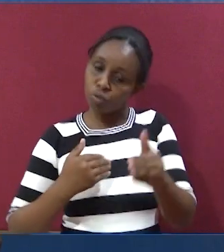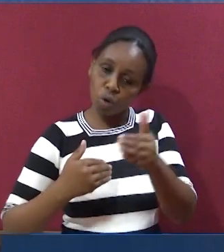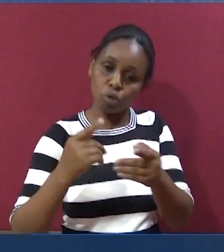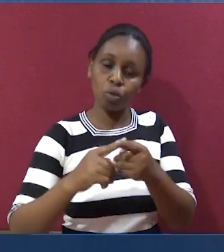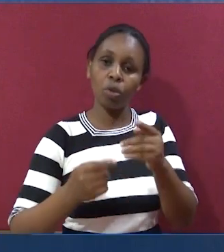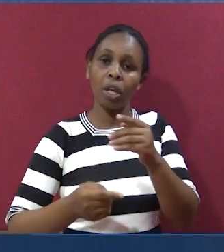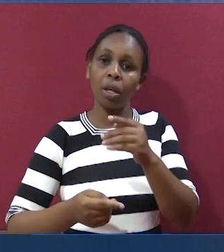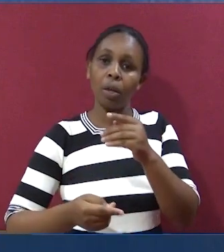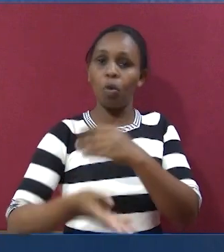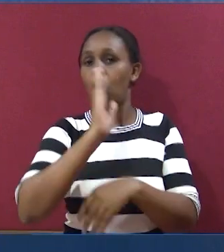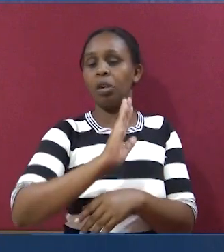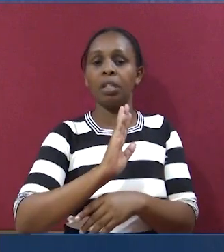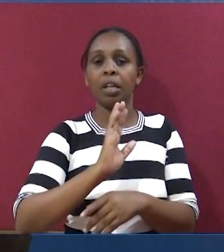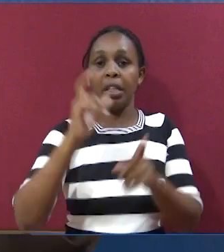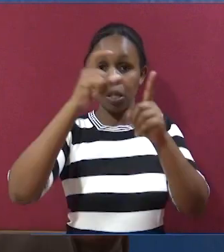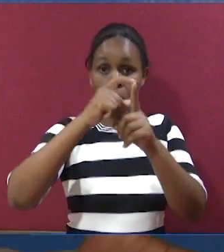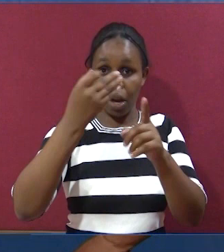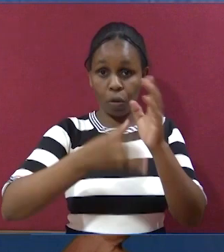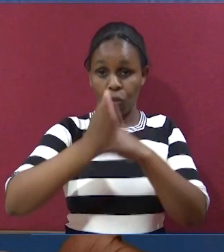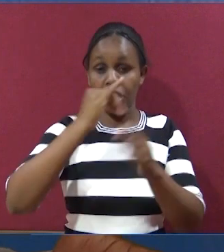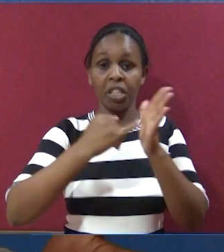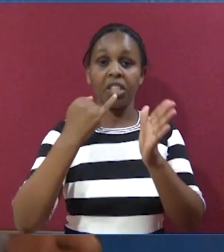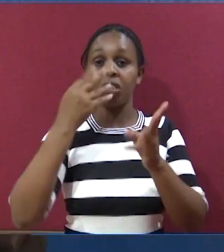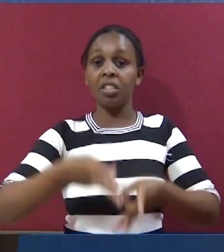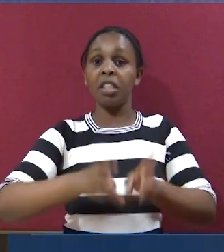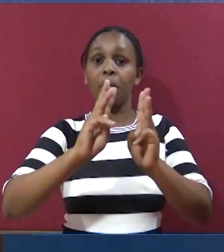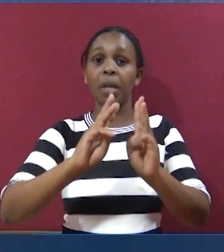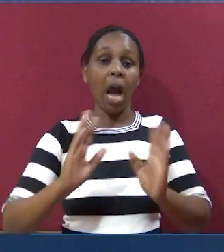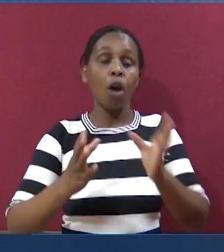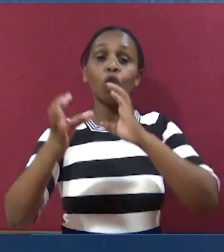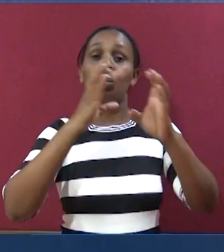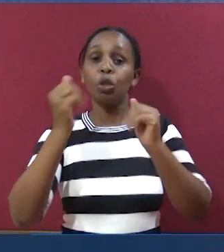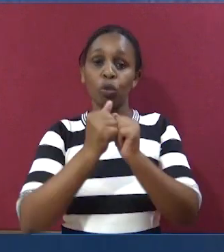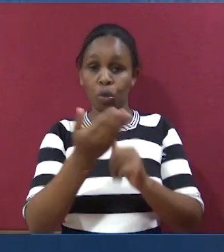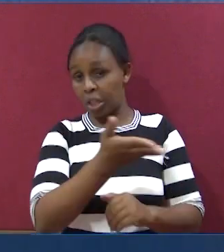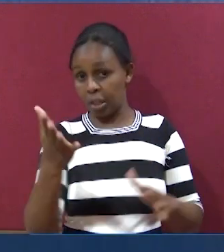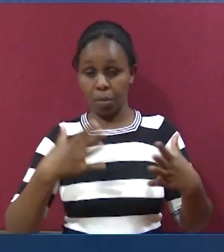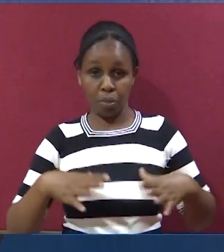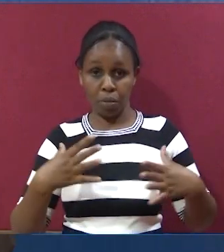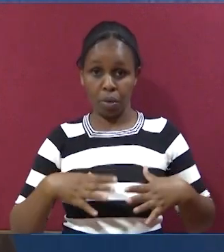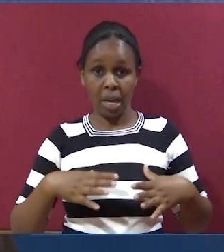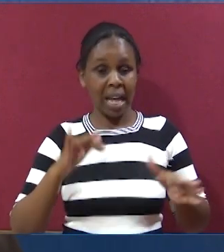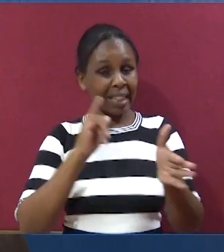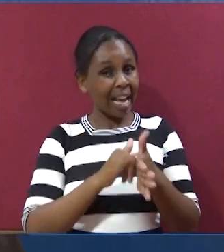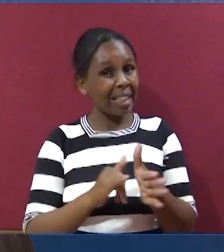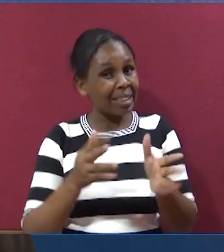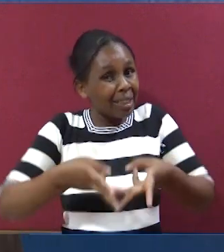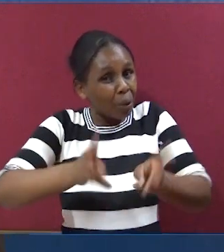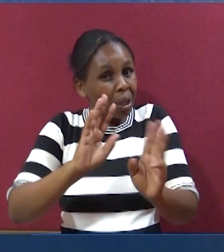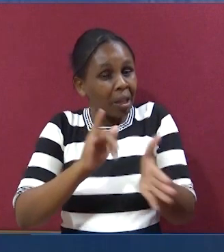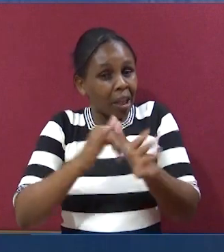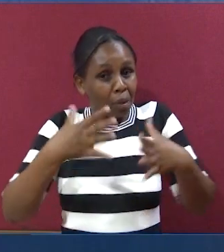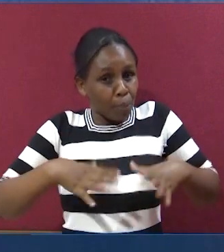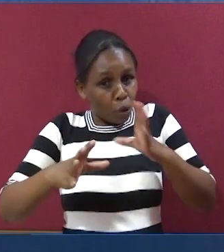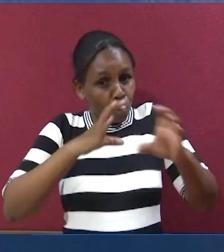kuakaribu na mungu. Because the word of God. It is the way, that God used to communicate with these people. Nijia mwako